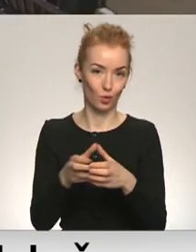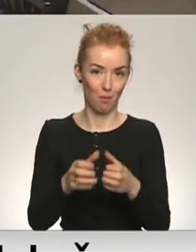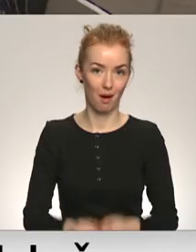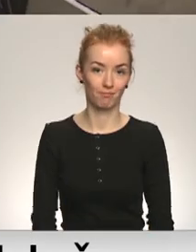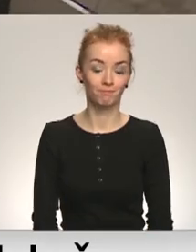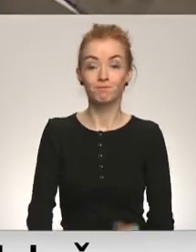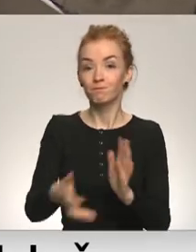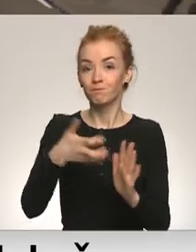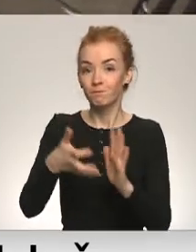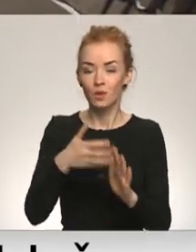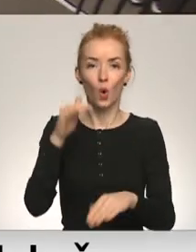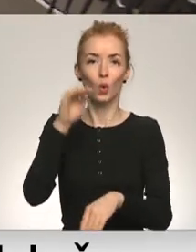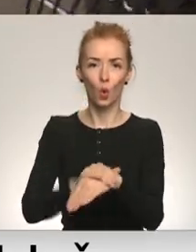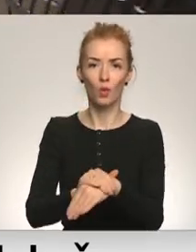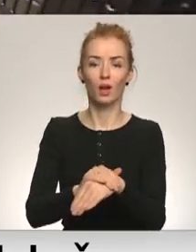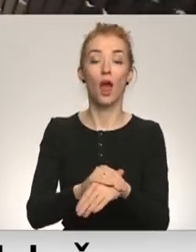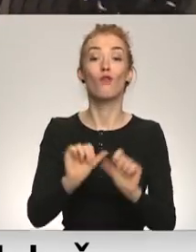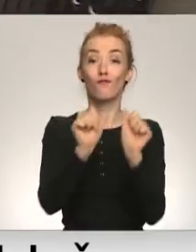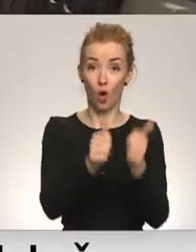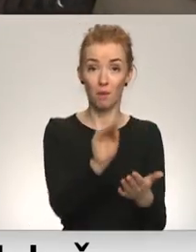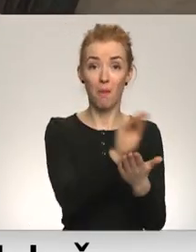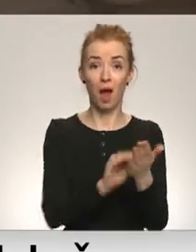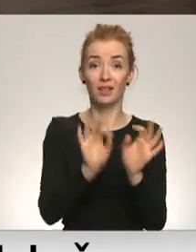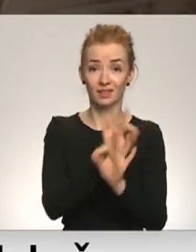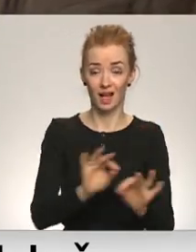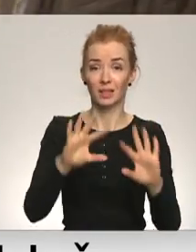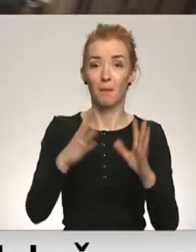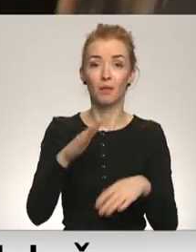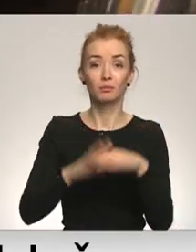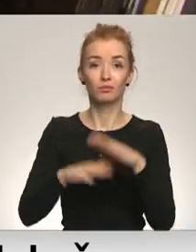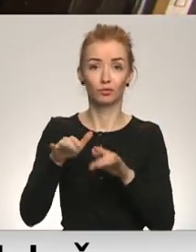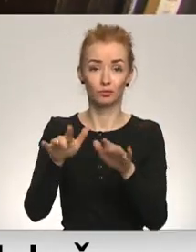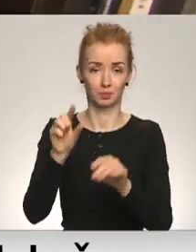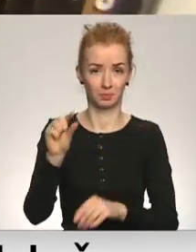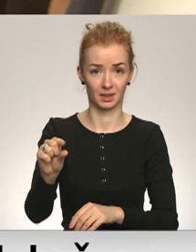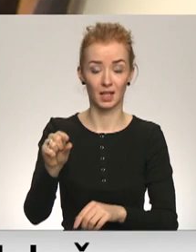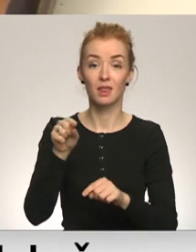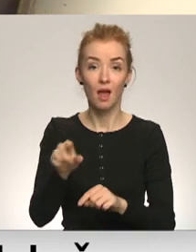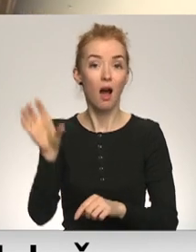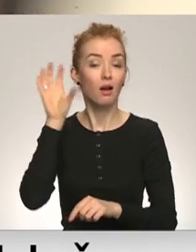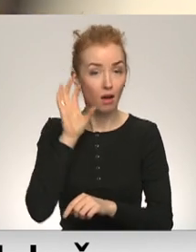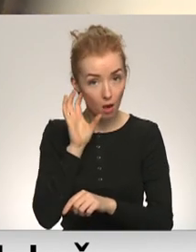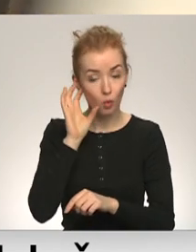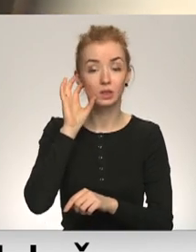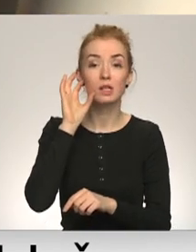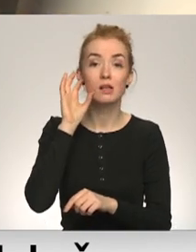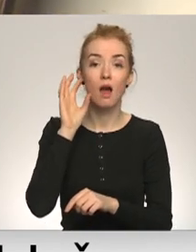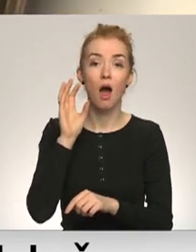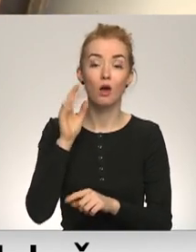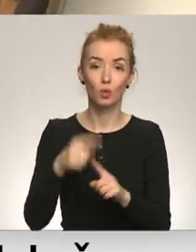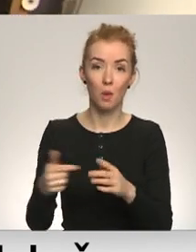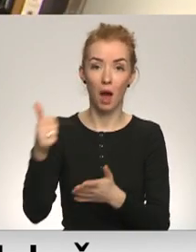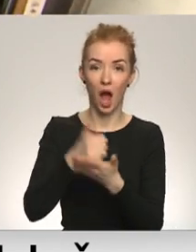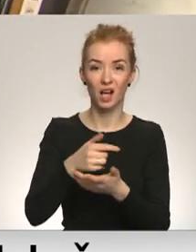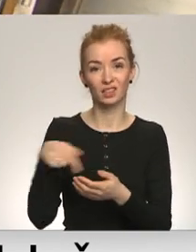Trūkst konkrētības formāli ir labi, bet praksē tālu no tā. Tā noklausoties ministriju un to padotības iestāžu pārstāvju